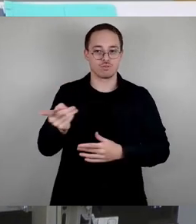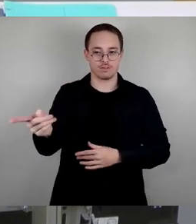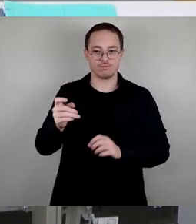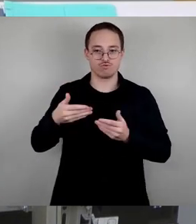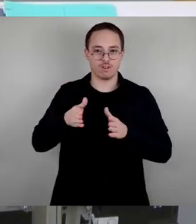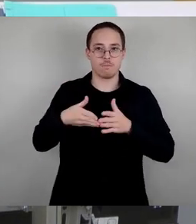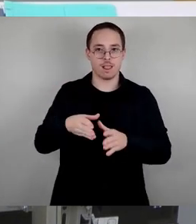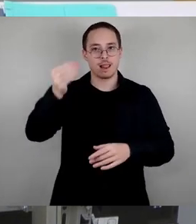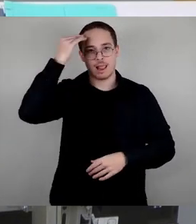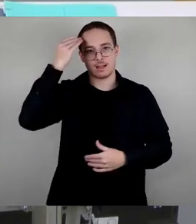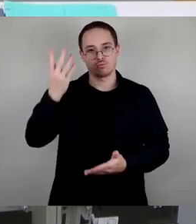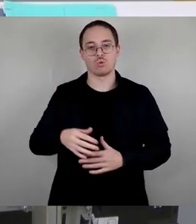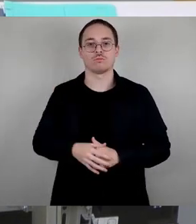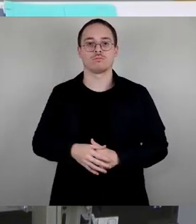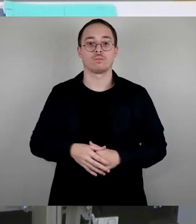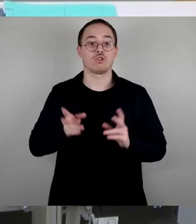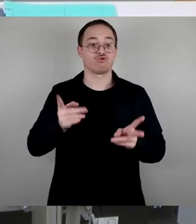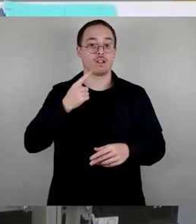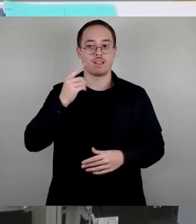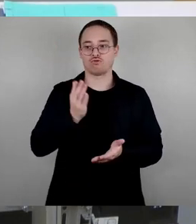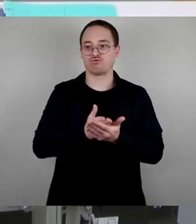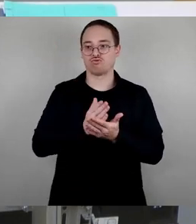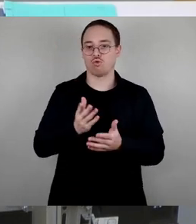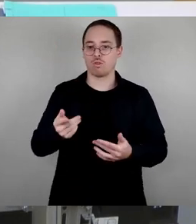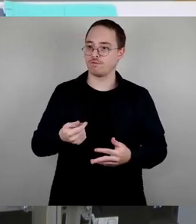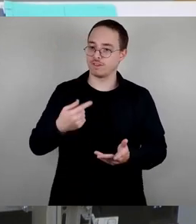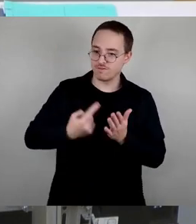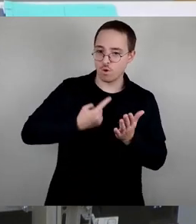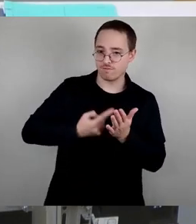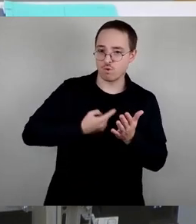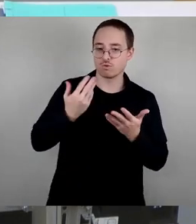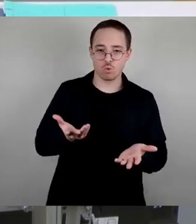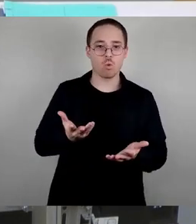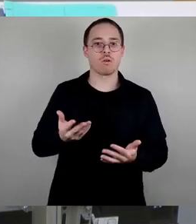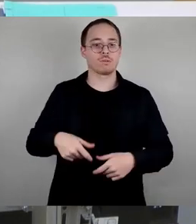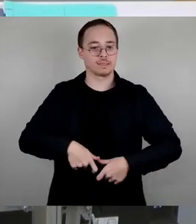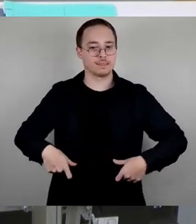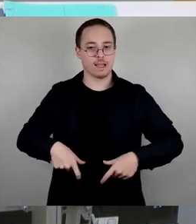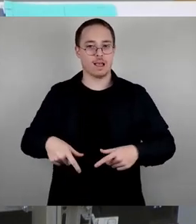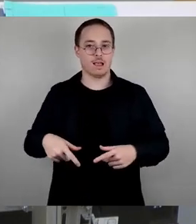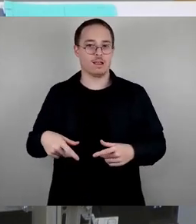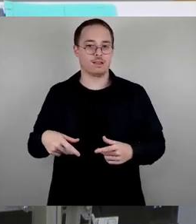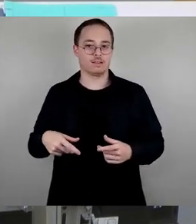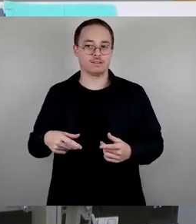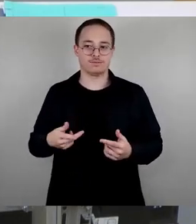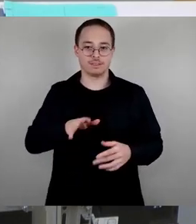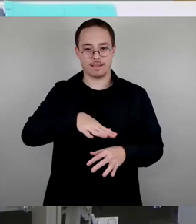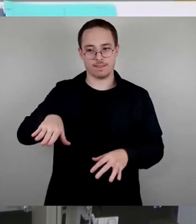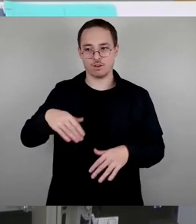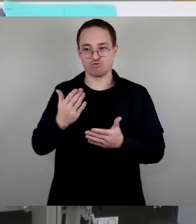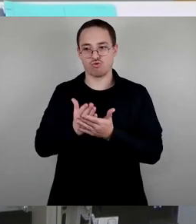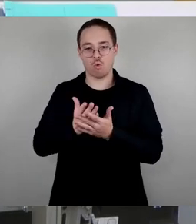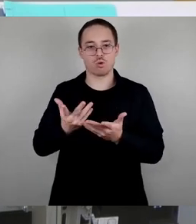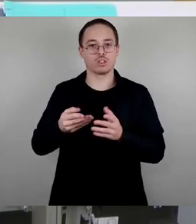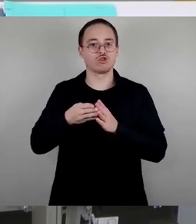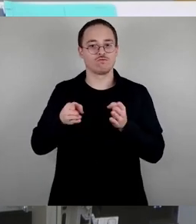Vergangenheit bereits mehrfach aufgefordert, entsprechende Schwimmkurse ab dem Kita-Alter zu ermöglichen, doch bislang ist leider wenig passiert. Und deshalb halten